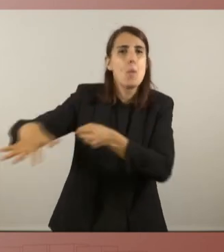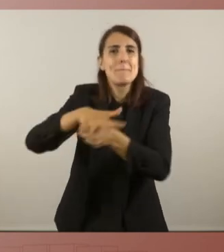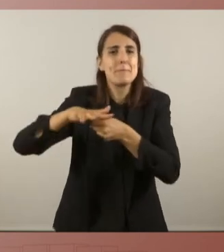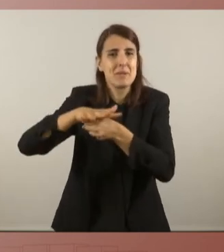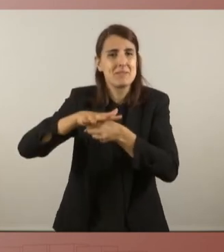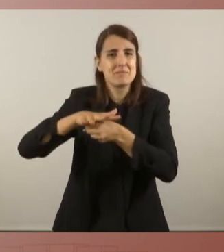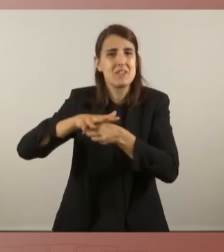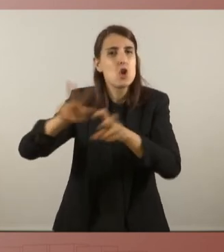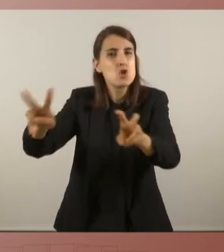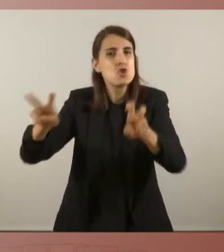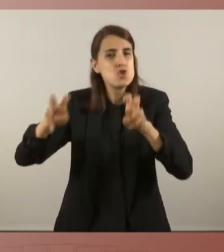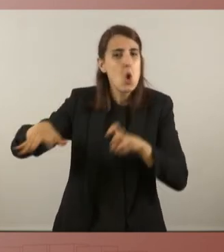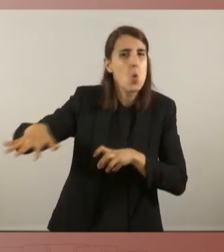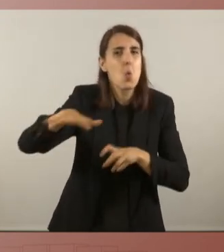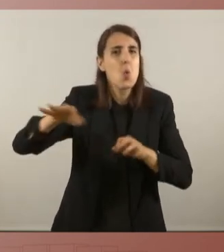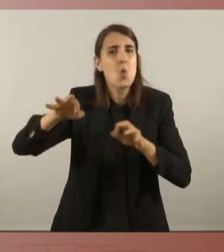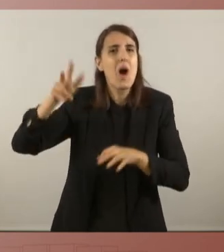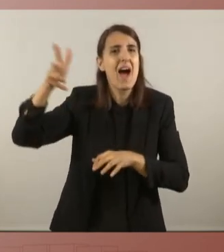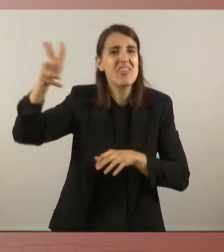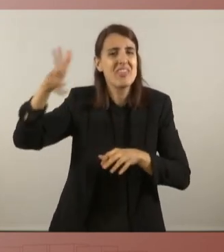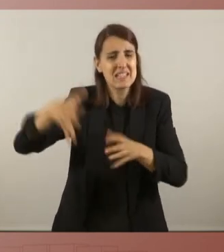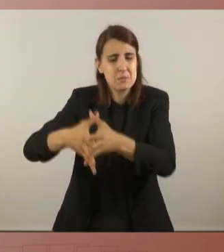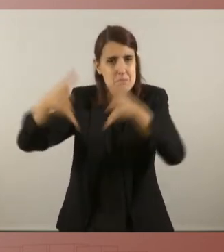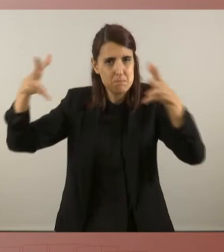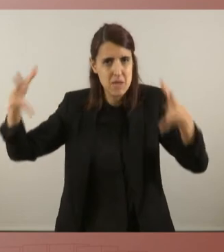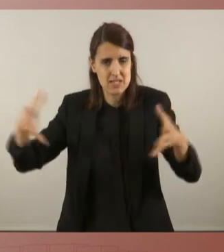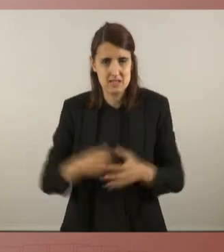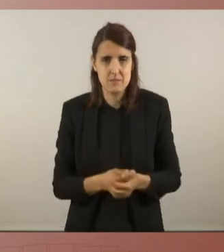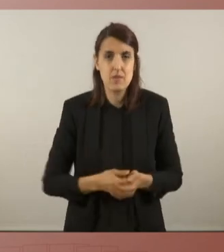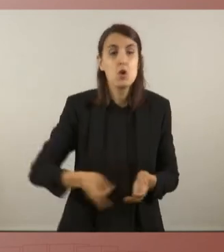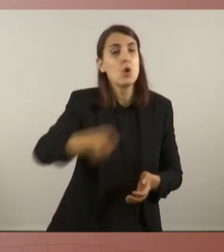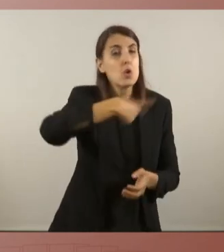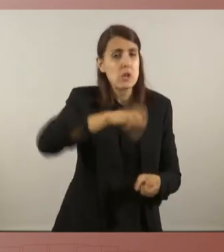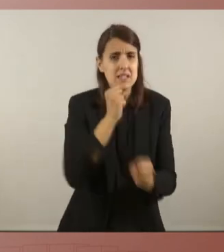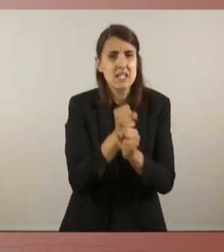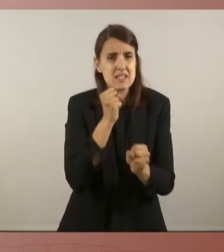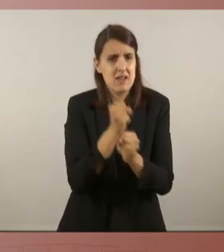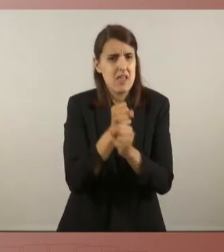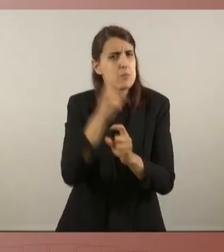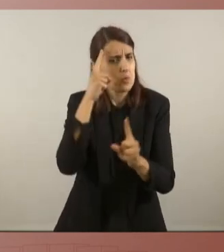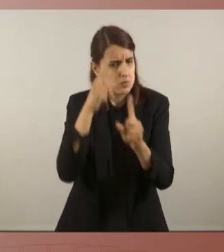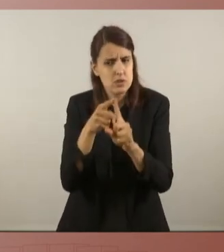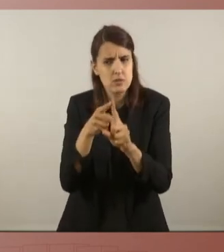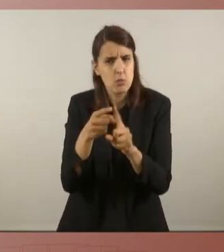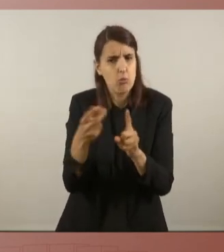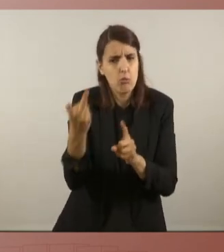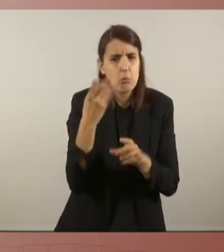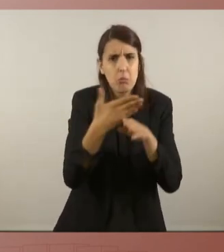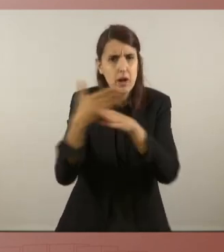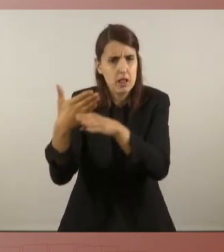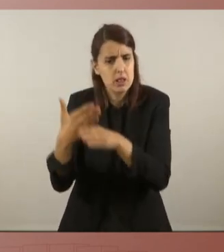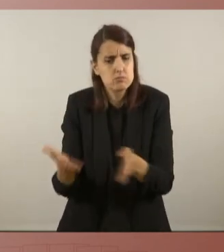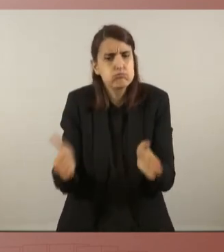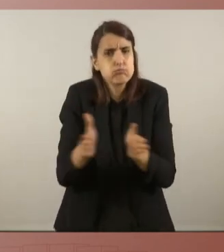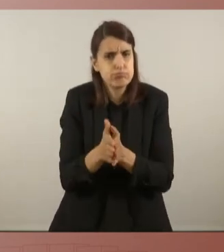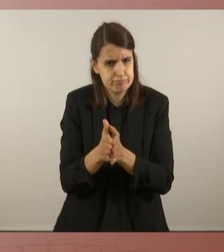en drets. Nosaltres treballarem per a fer possible conjuntament amb vostè, amb lleialtat, aquests objectius